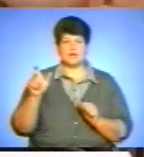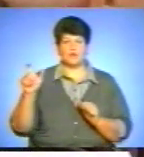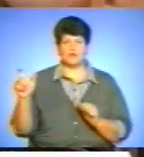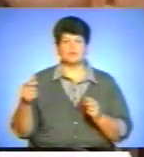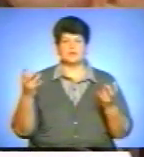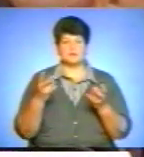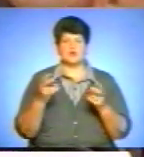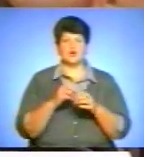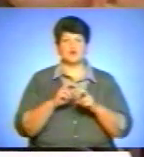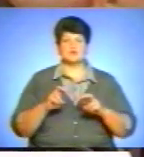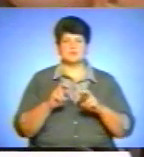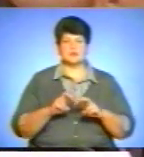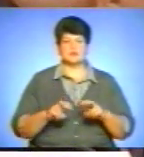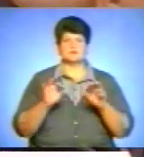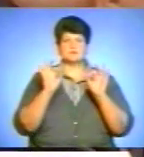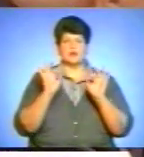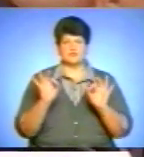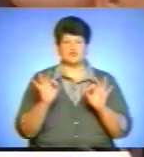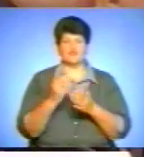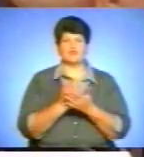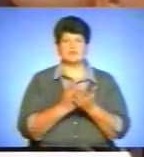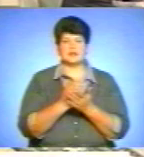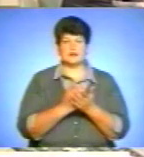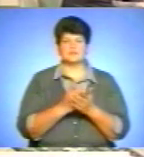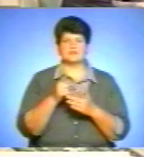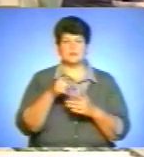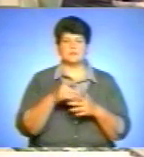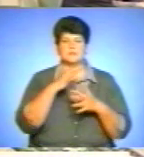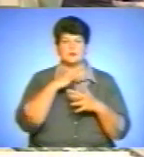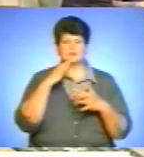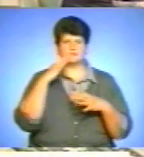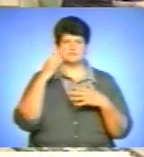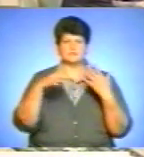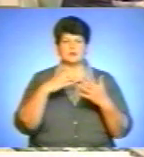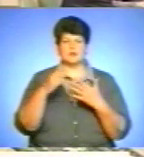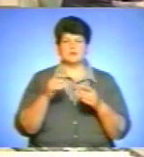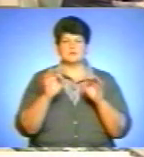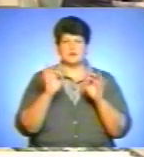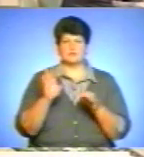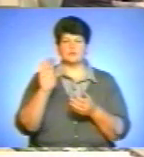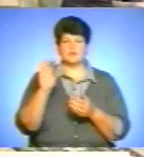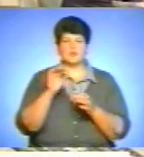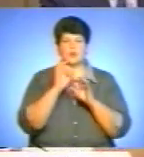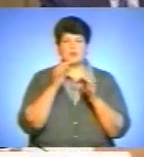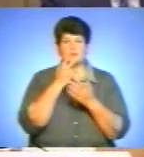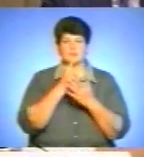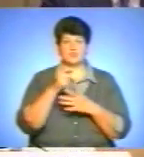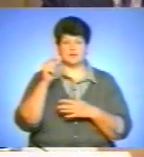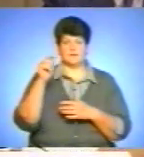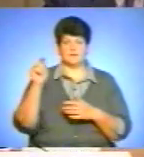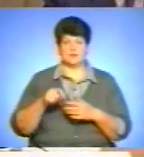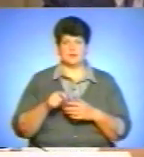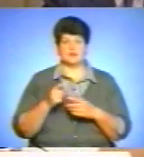із справжністю сучасних ветеранів. Мовляв, у ветеранських списках більшість Слипові мають несправжні посвідчення і ніколи не бачили війни. Відтак,